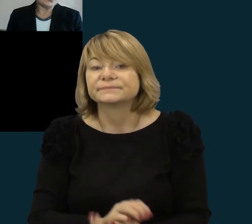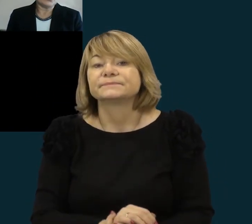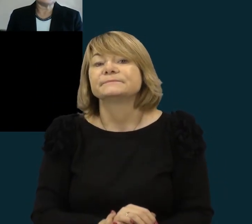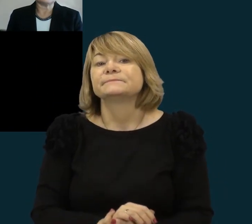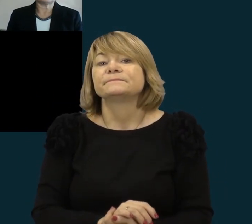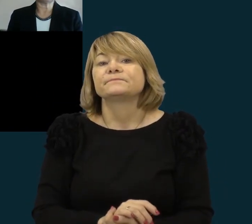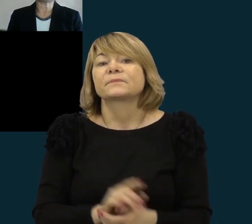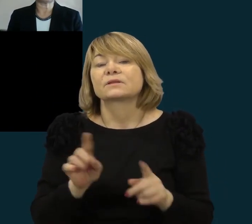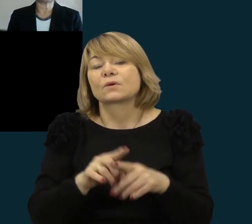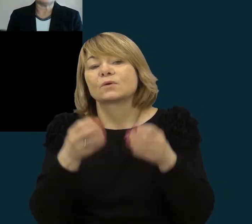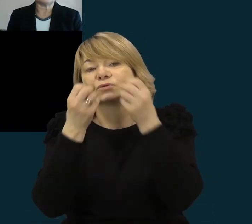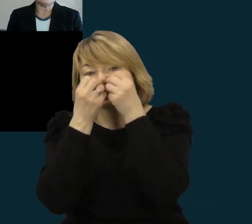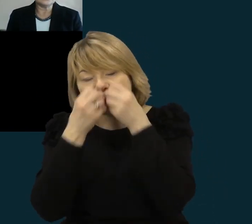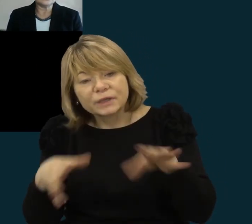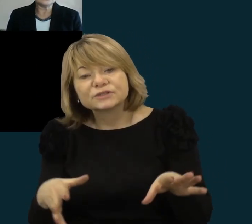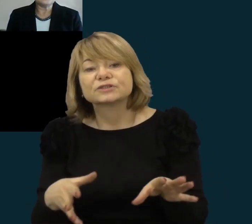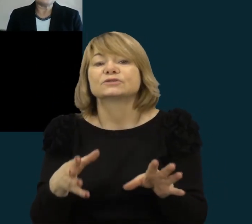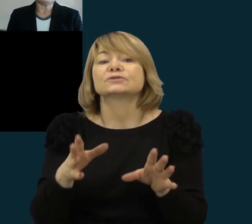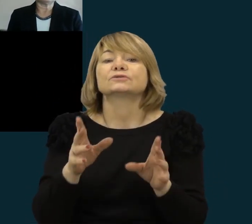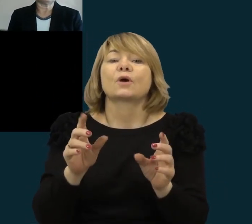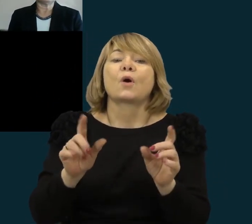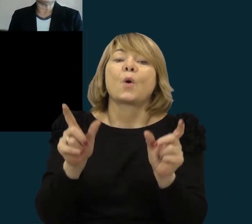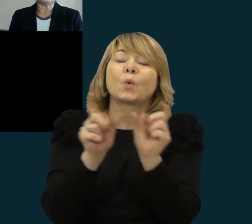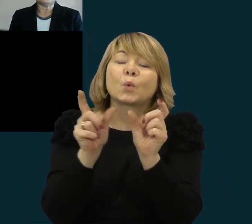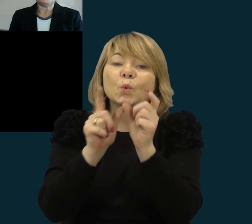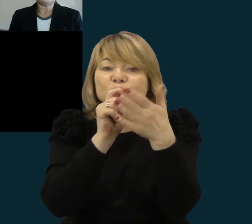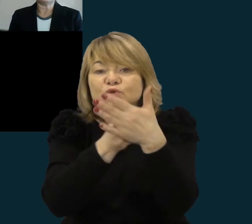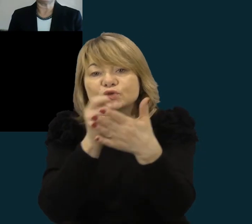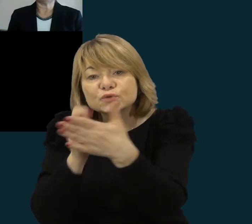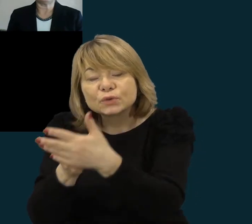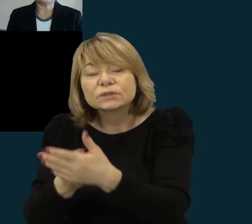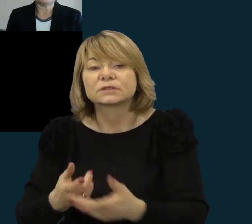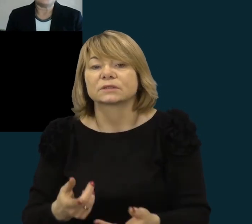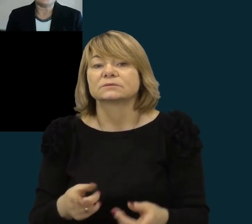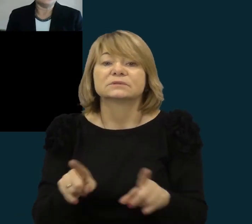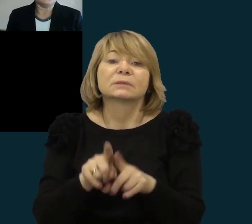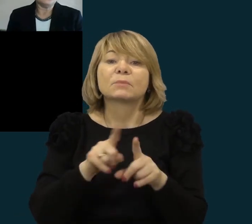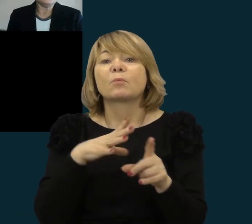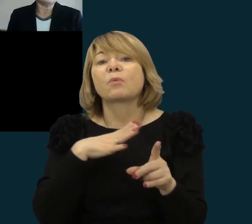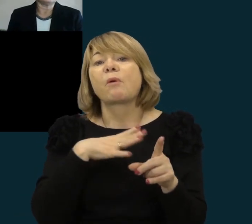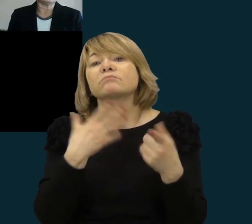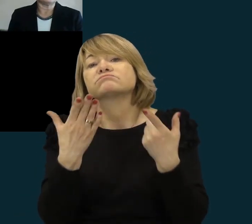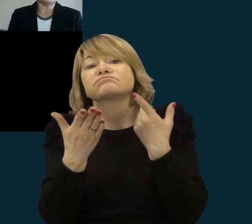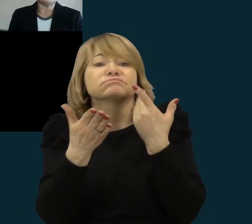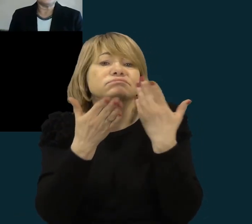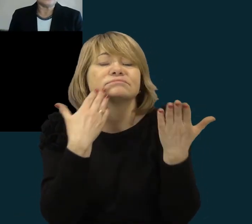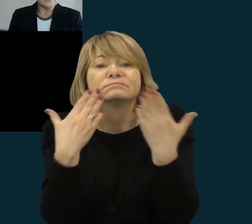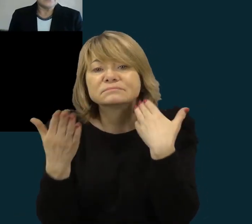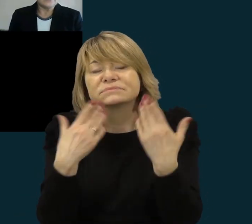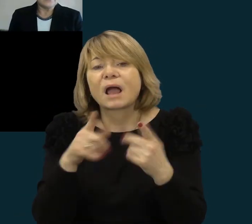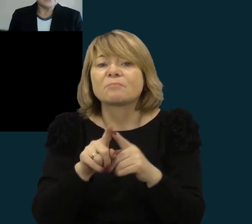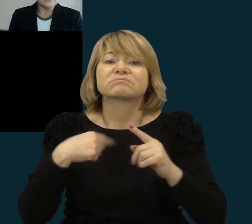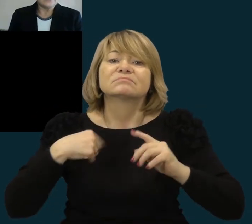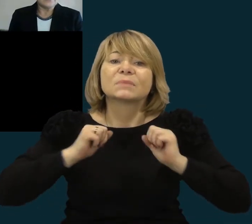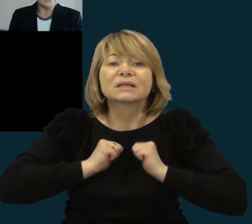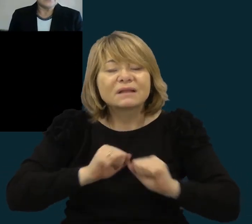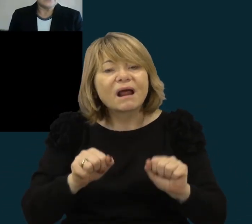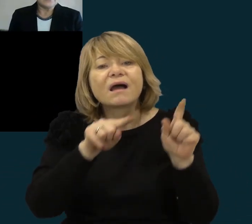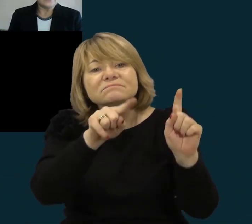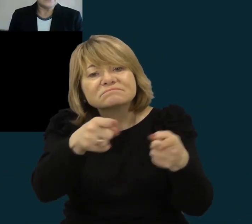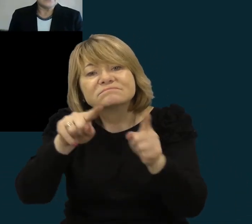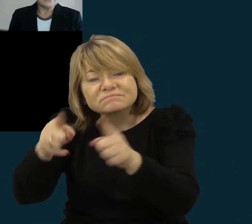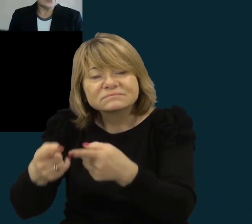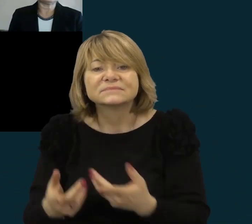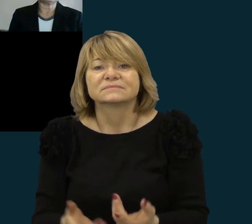pažindinom su kelpomis užduotimis, taip pat pagendravom, padrasinom tos mokinius